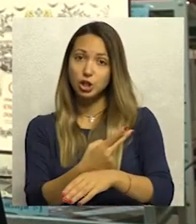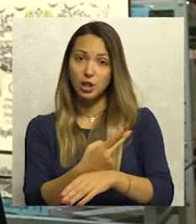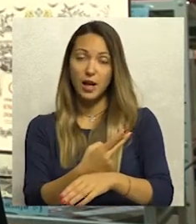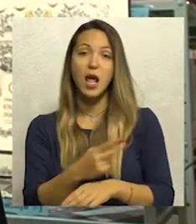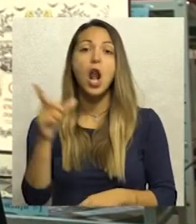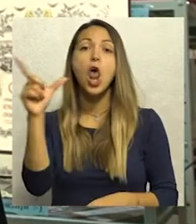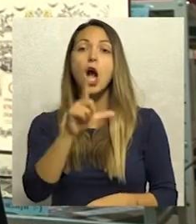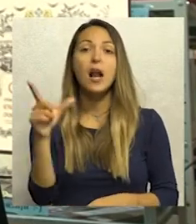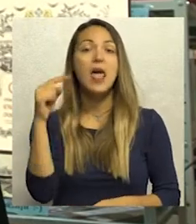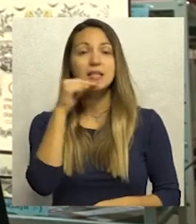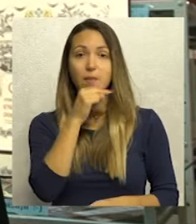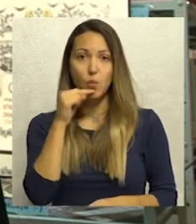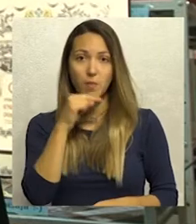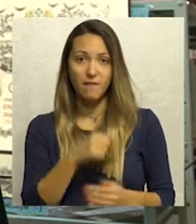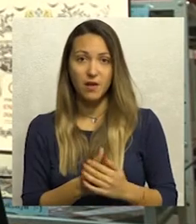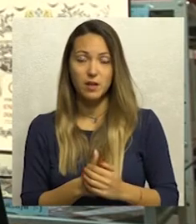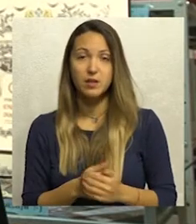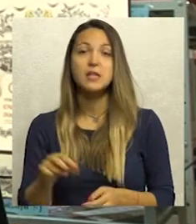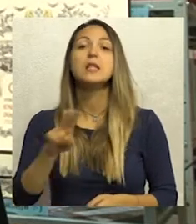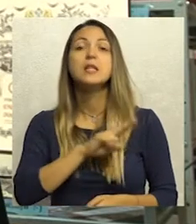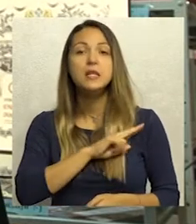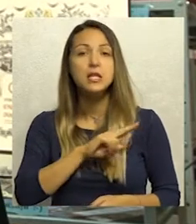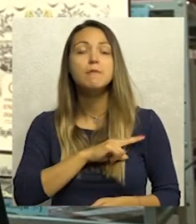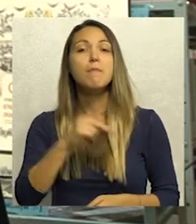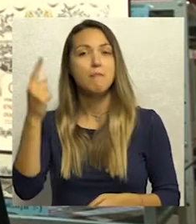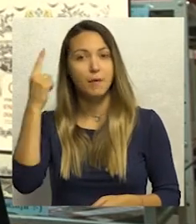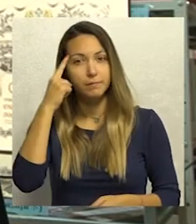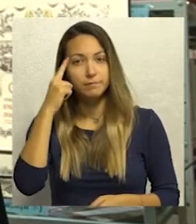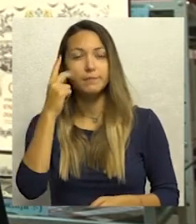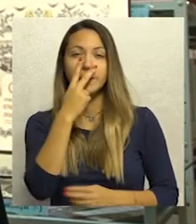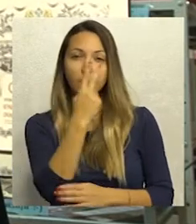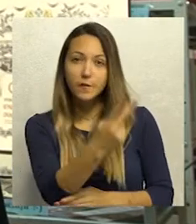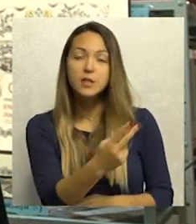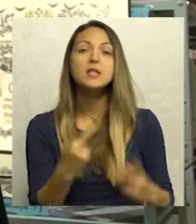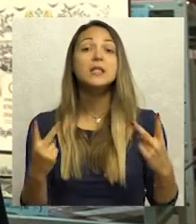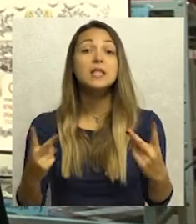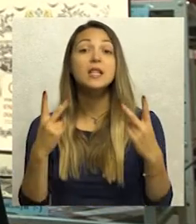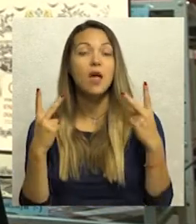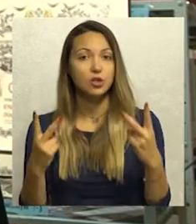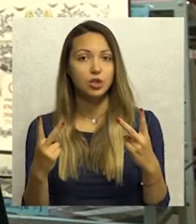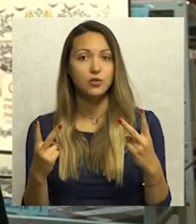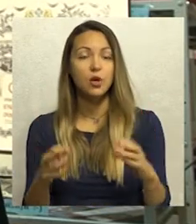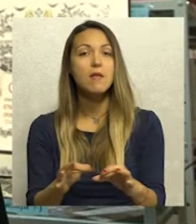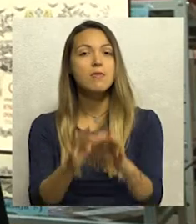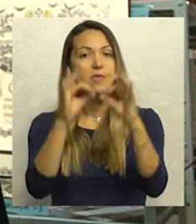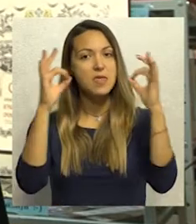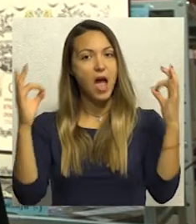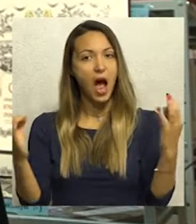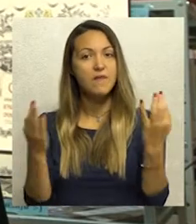lokalna samouprava, ima smisla i prepoznaje značaj i javnog